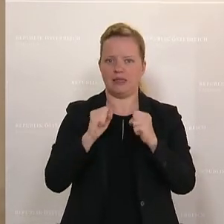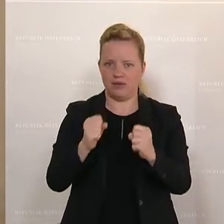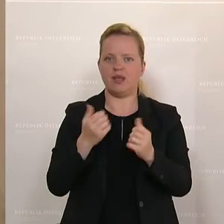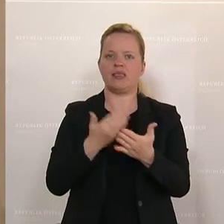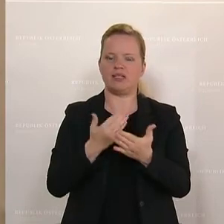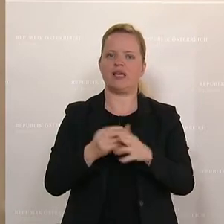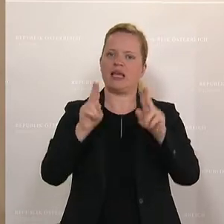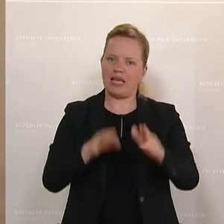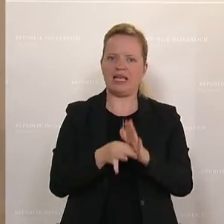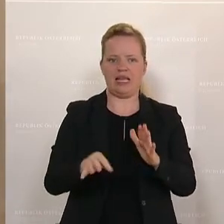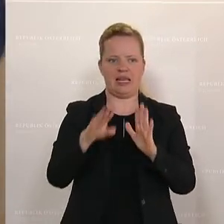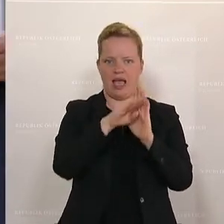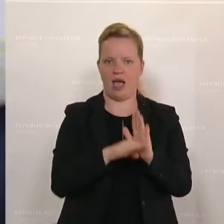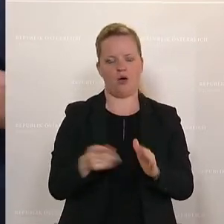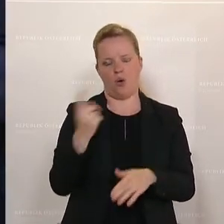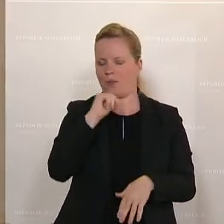Richtlinie nicht zustimmen.